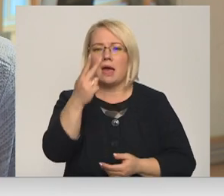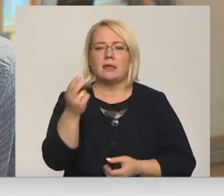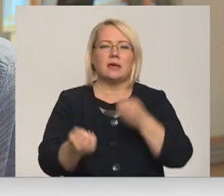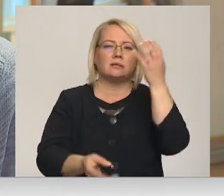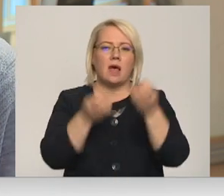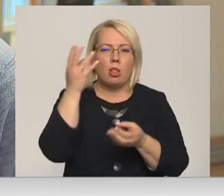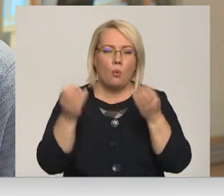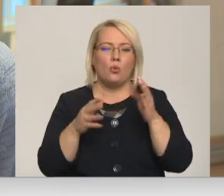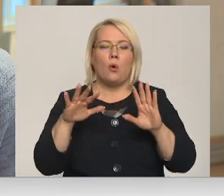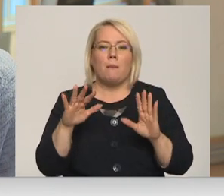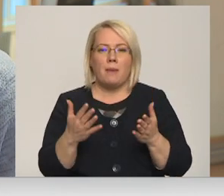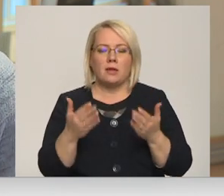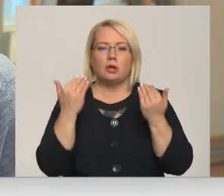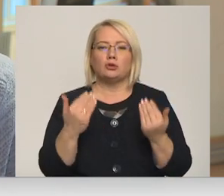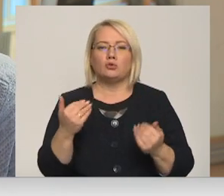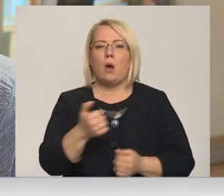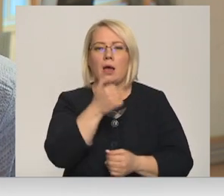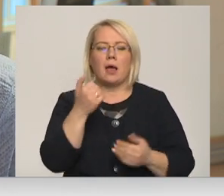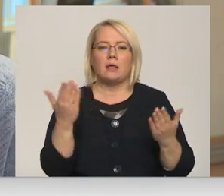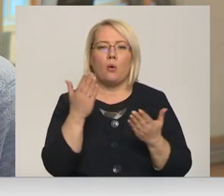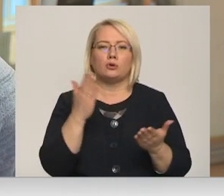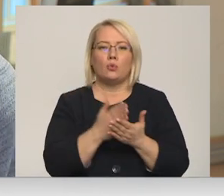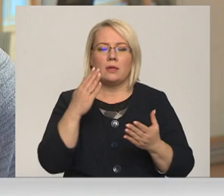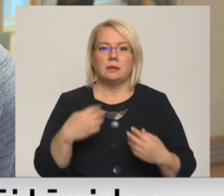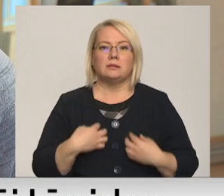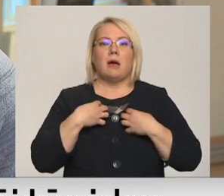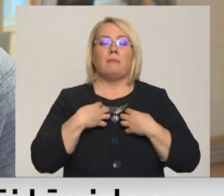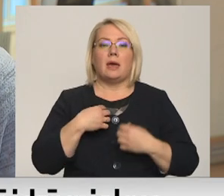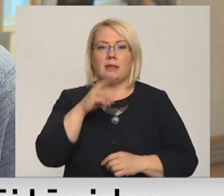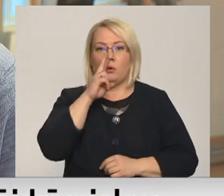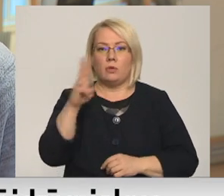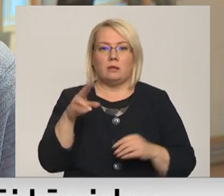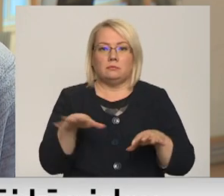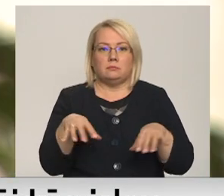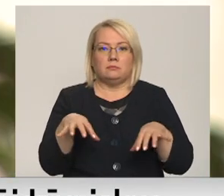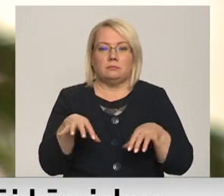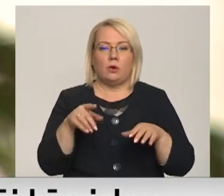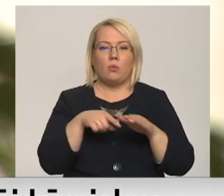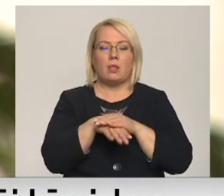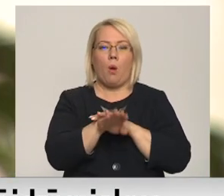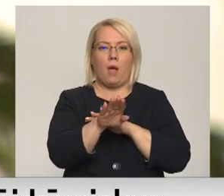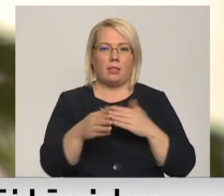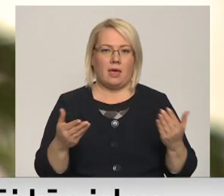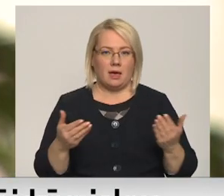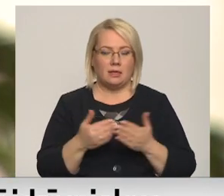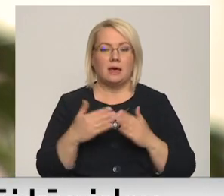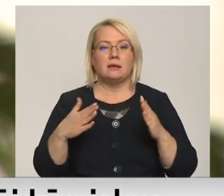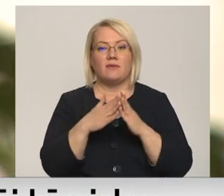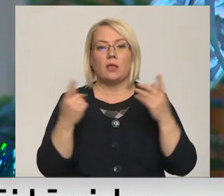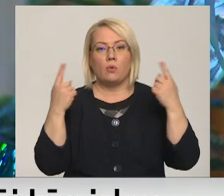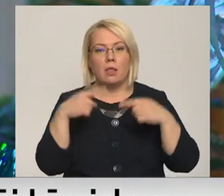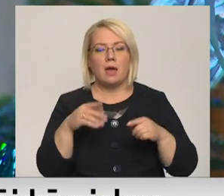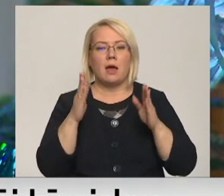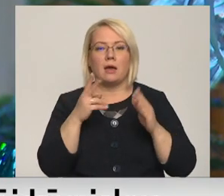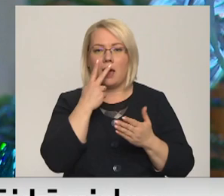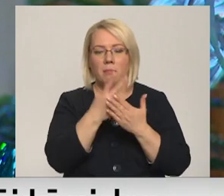šogad kaut kas notikās, viņš sabijās, tagad ir strītas zem gulc un elienārā. Svētku laikā jāpievērš